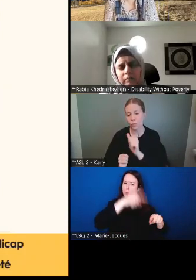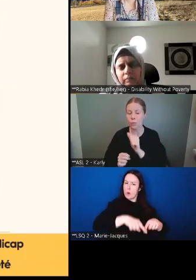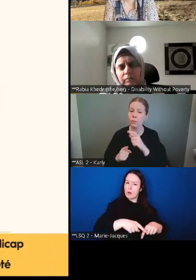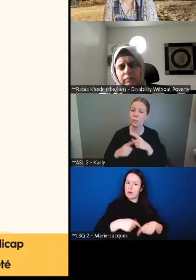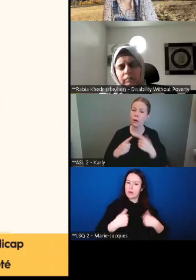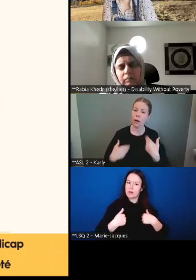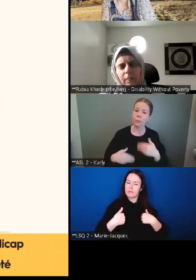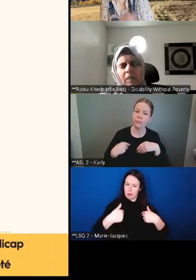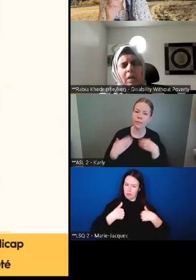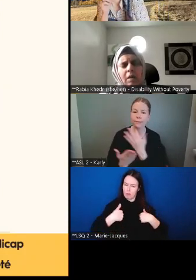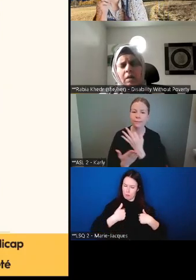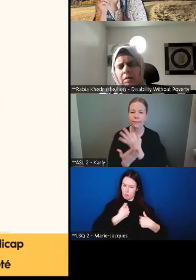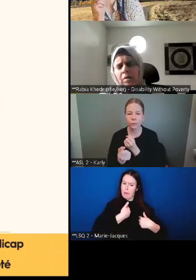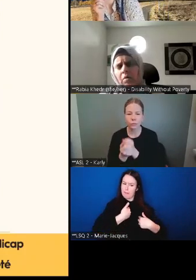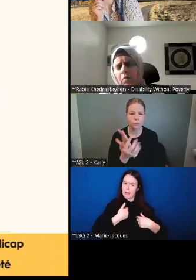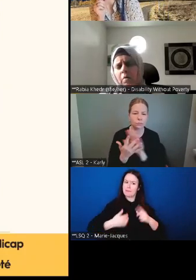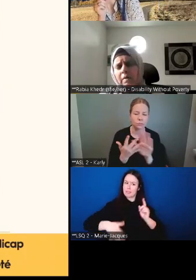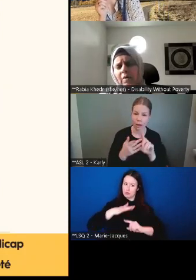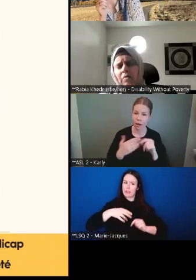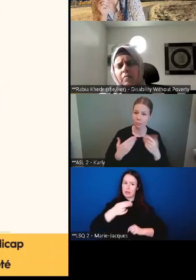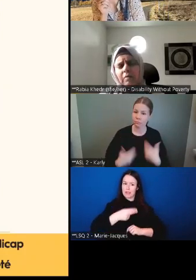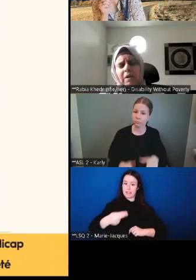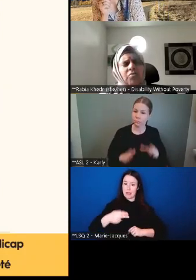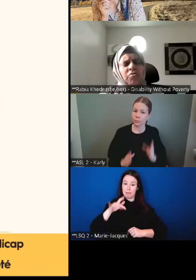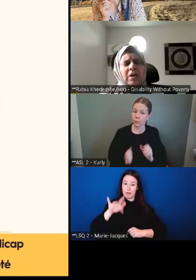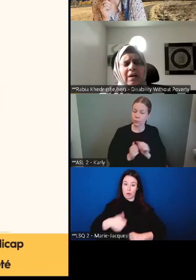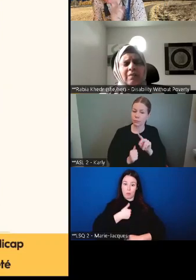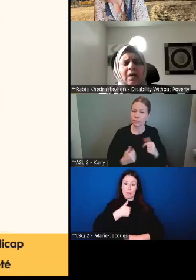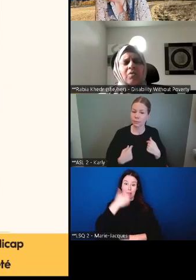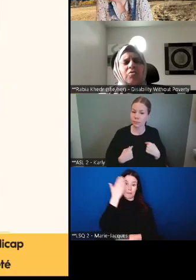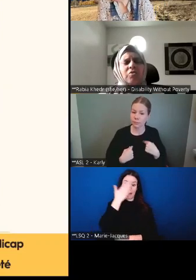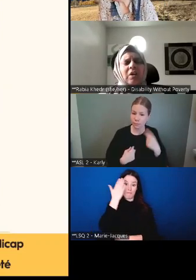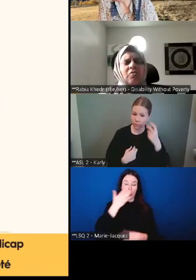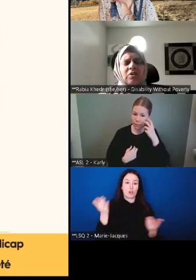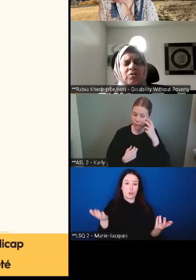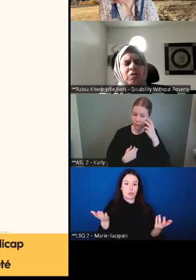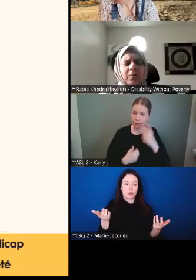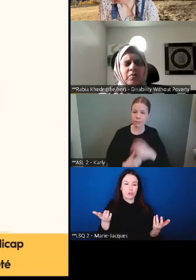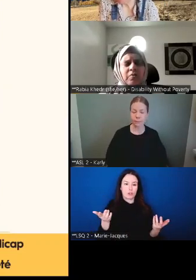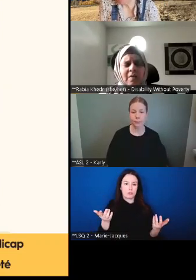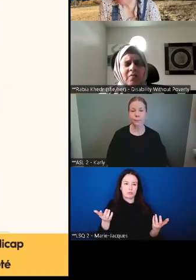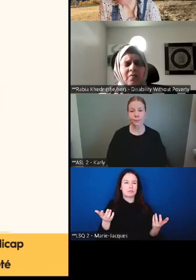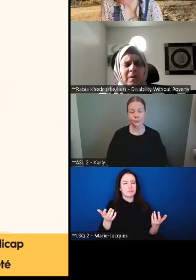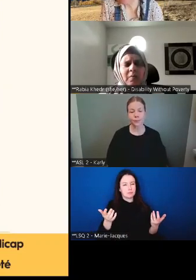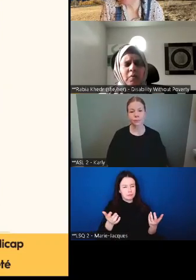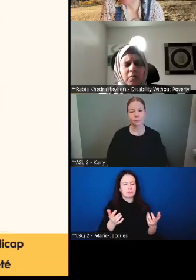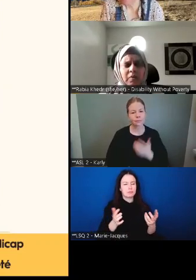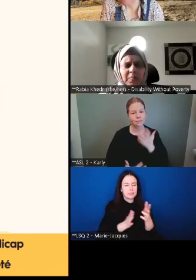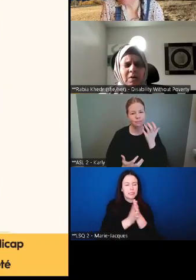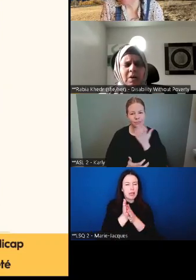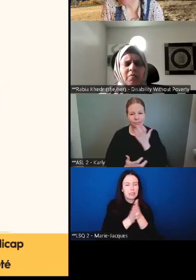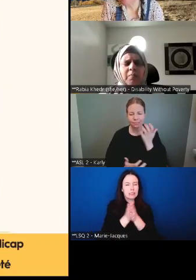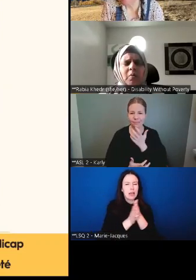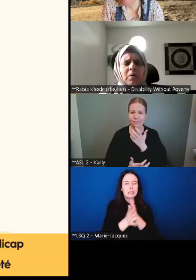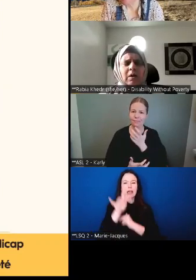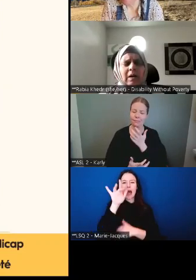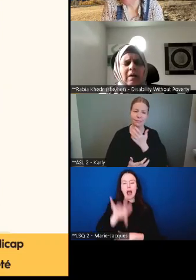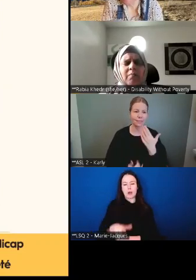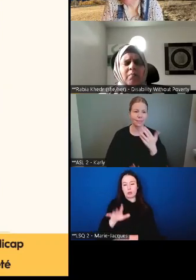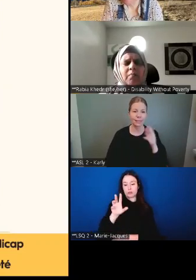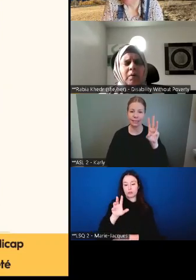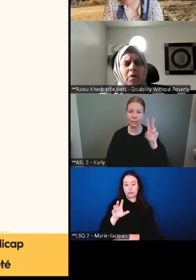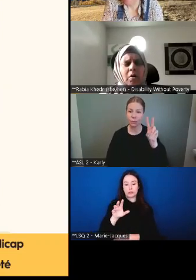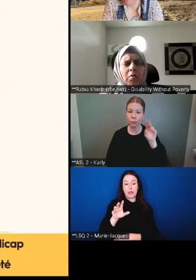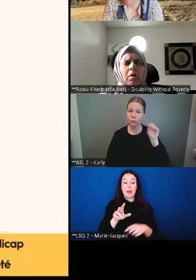une personne vivant en situation de handicap. Je suis aveugle. Et donc, ce qui est vraiment aussi très intéressant, c'est que 62 %